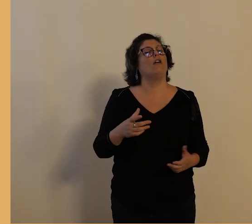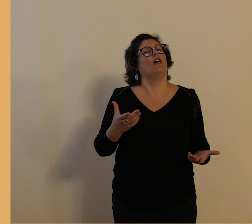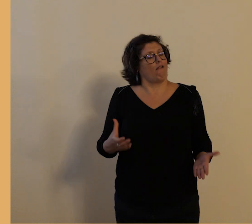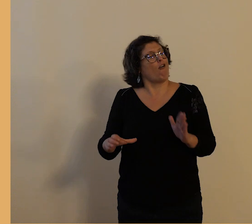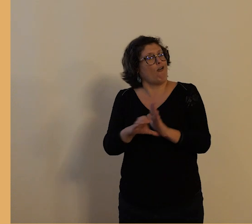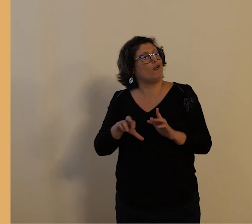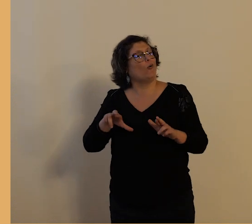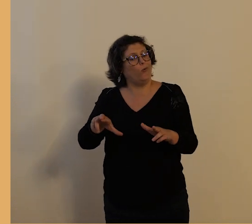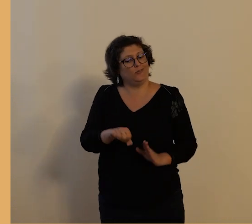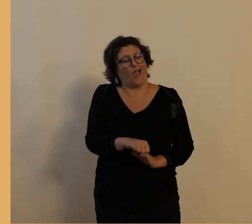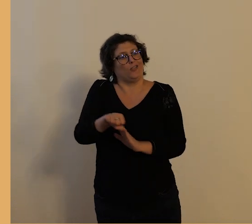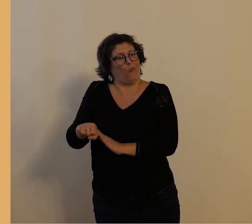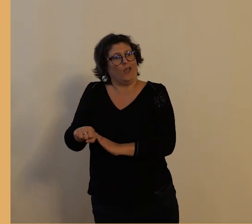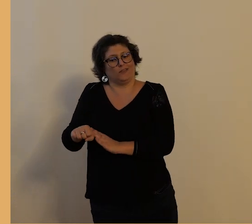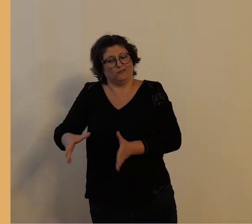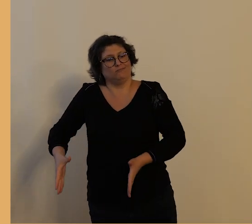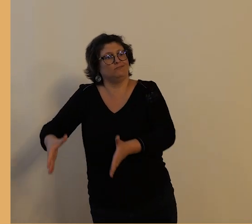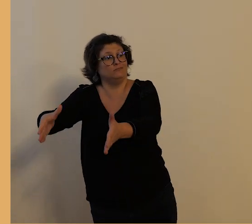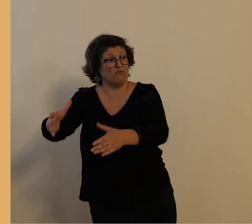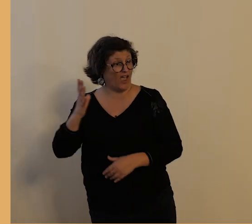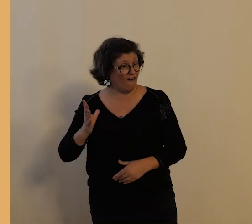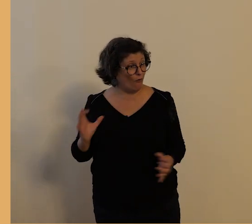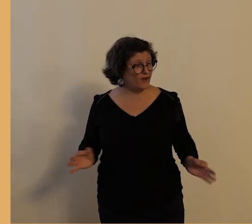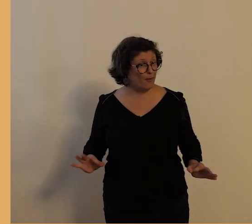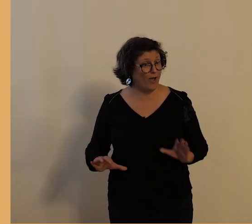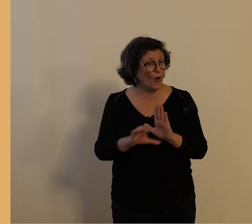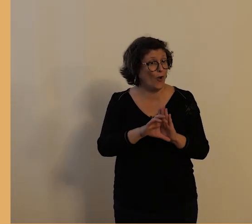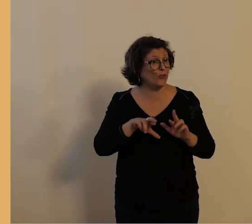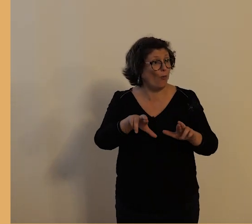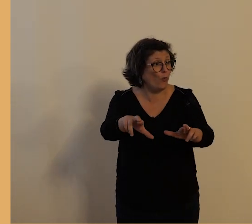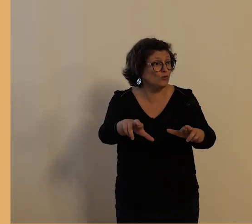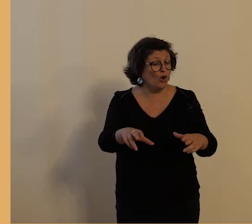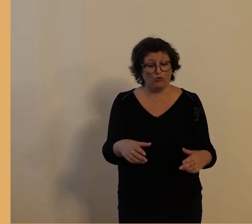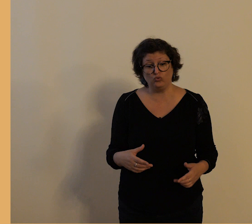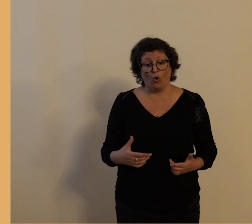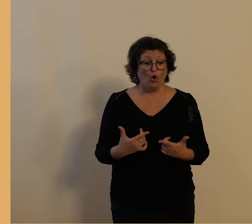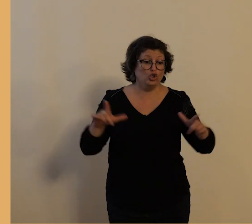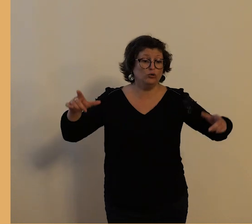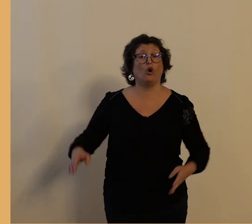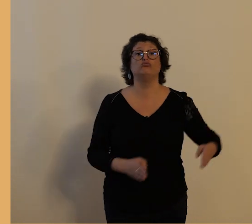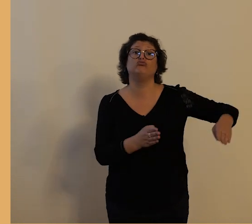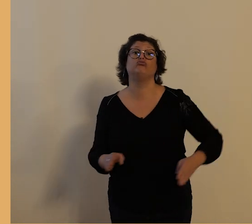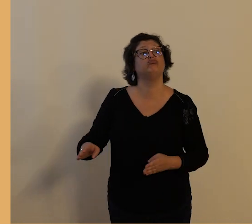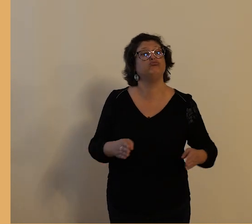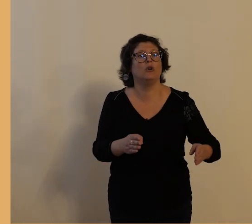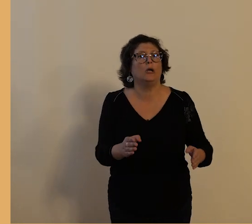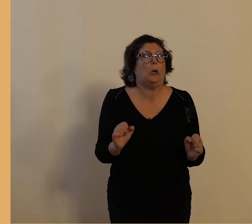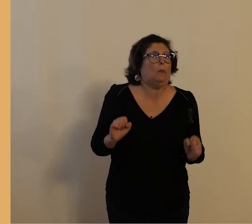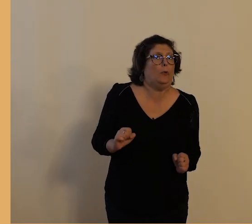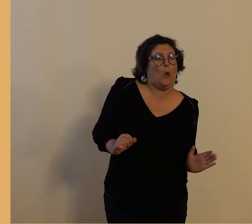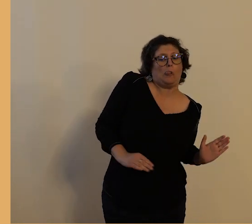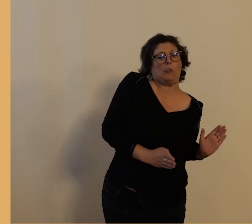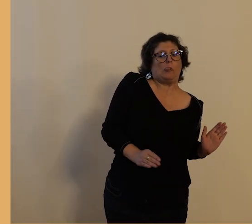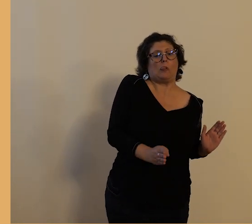gauche n'est pas fixée on roule là où on veut ou là où on peut et lorsqu'on croise un véhicule le